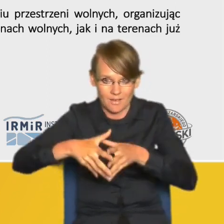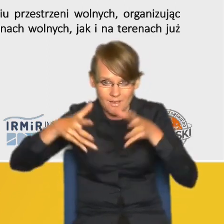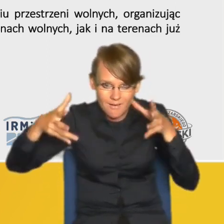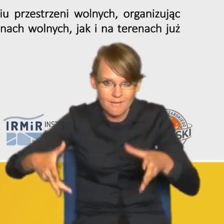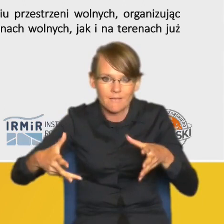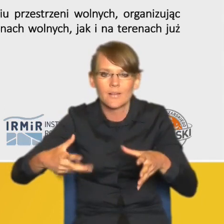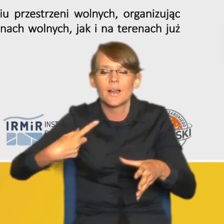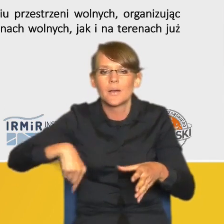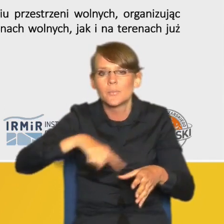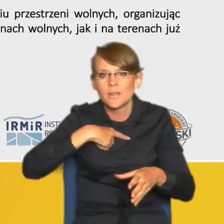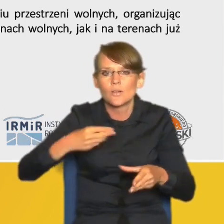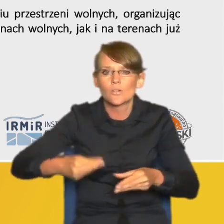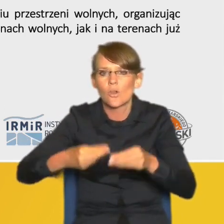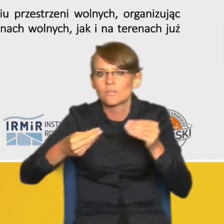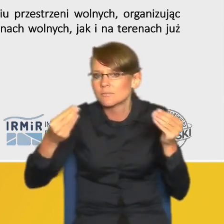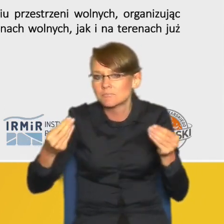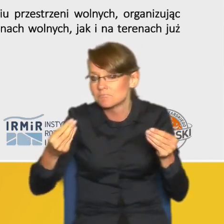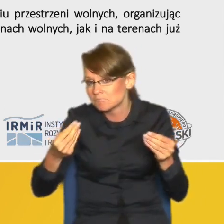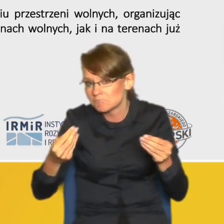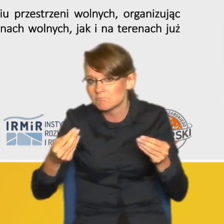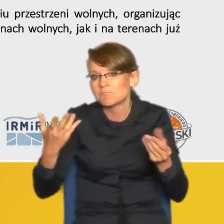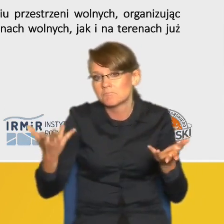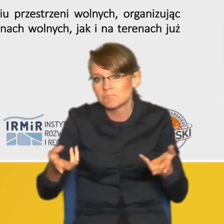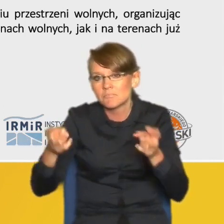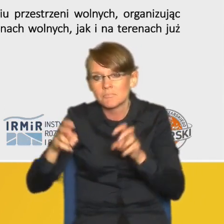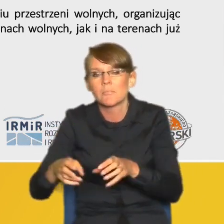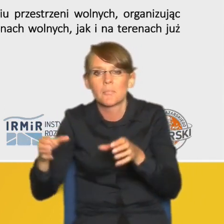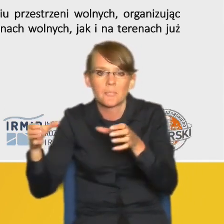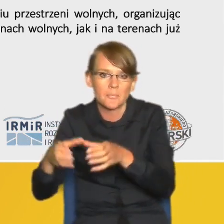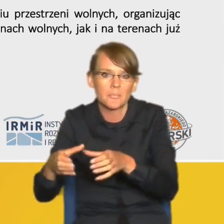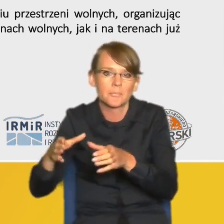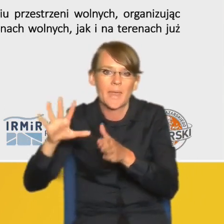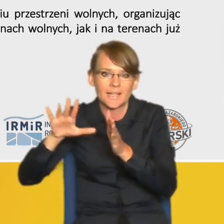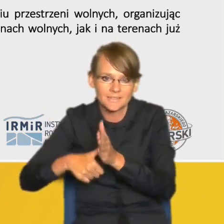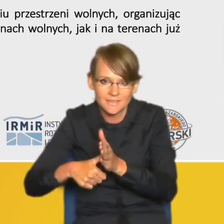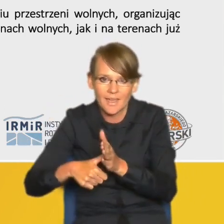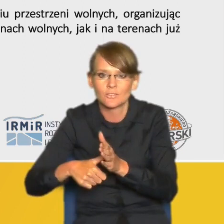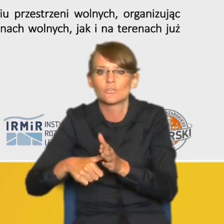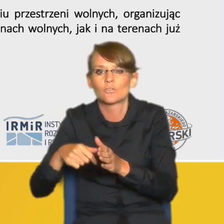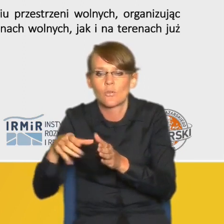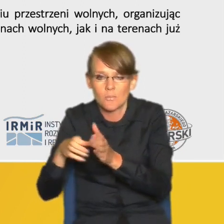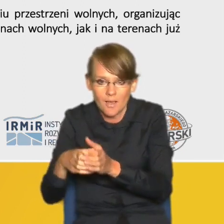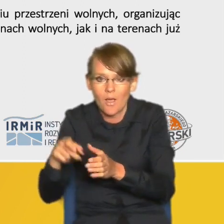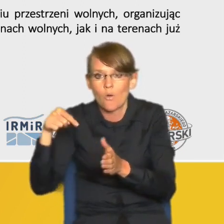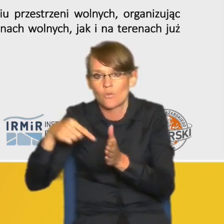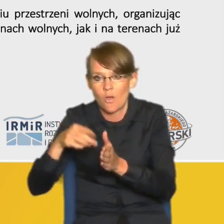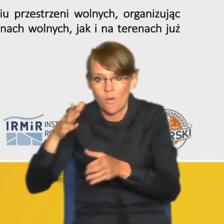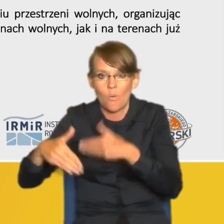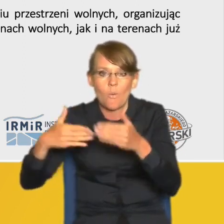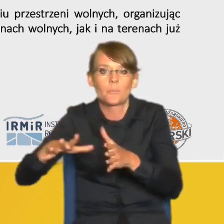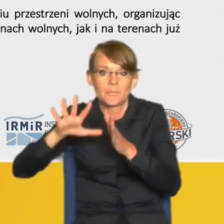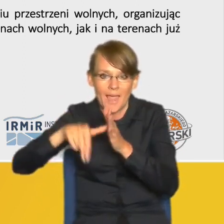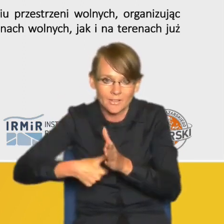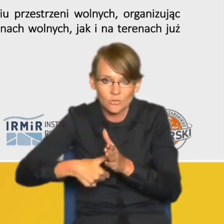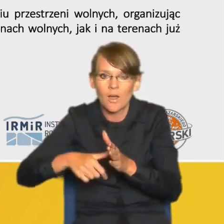rozwijamy się zgodnie z taką tendencją że tworzymy miasteczka które potem stanowią miasta a te miasta znajdują się w jakimś układzie